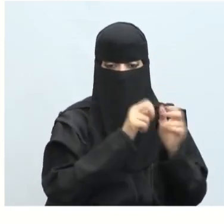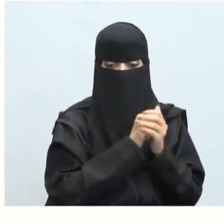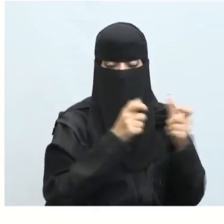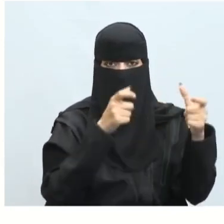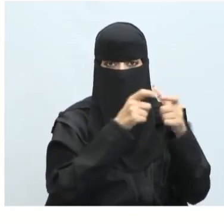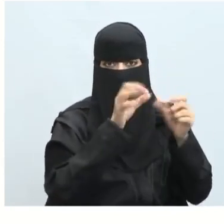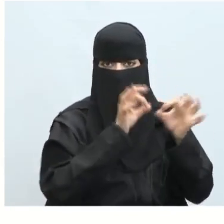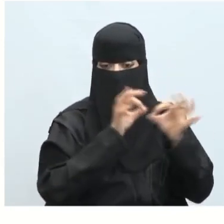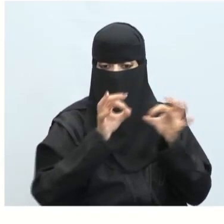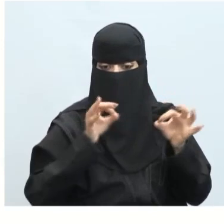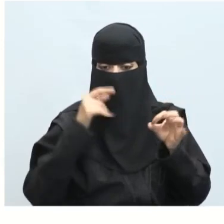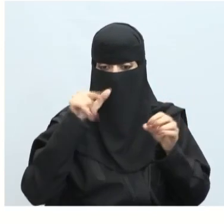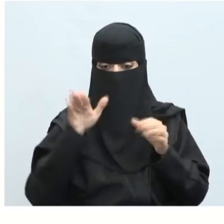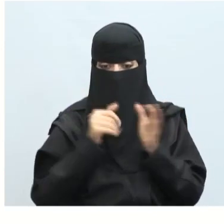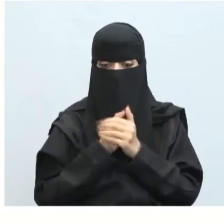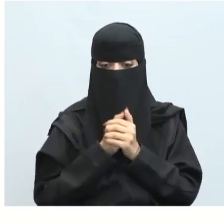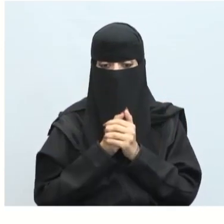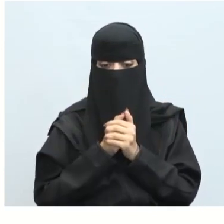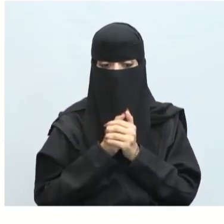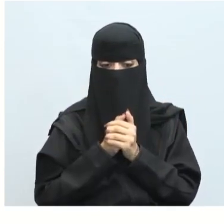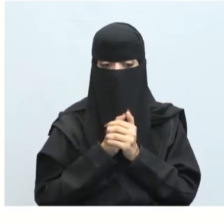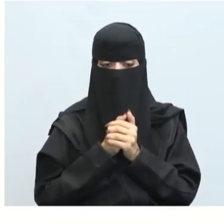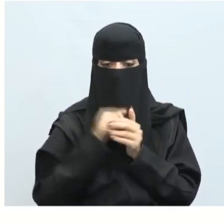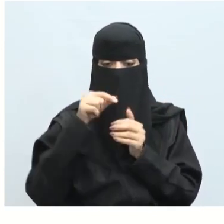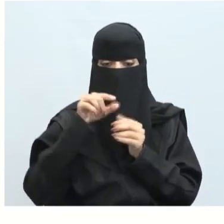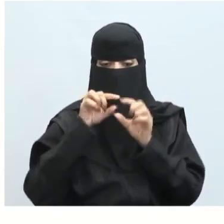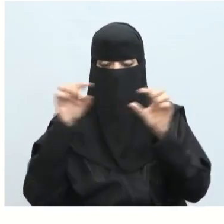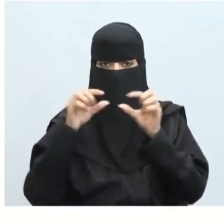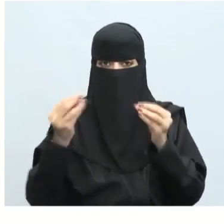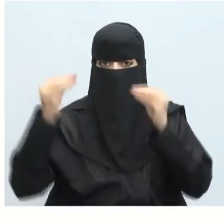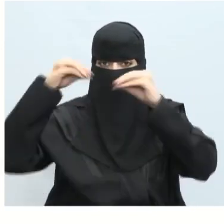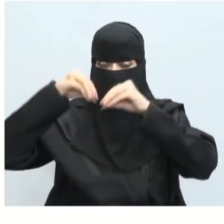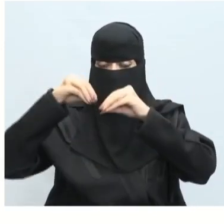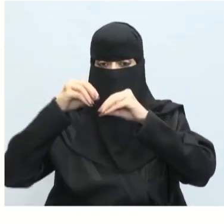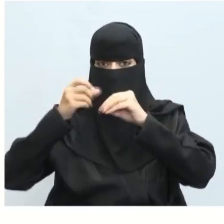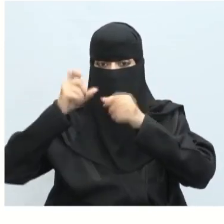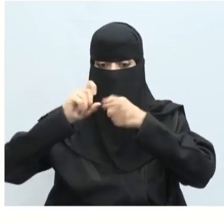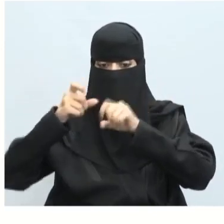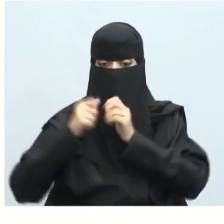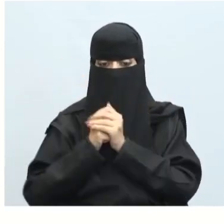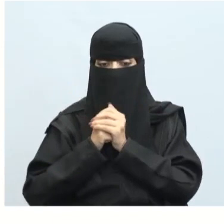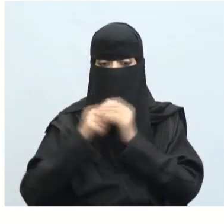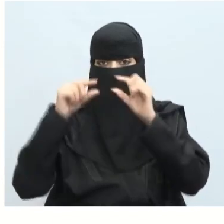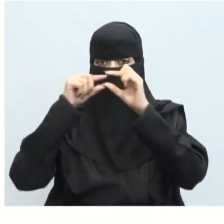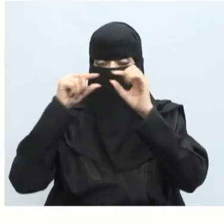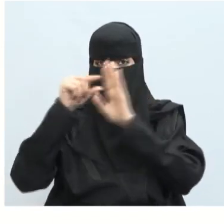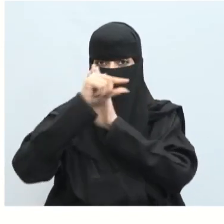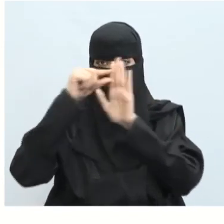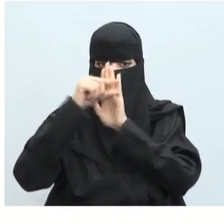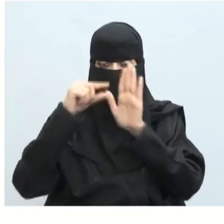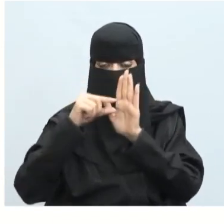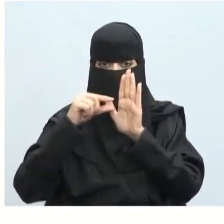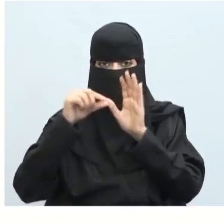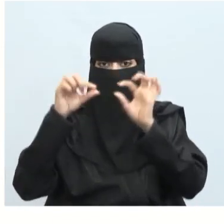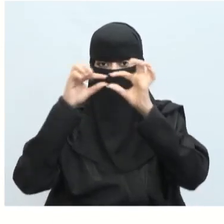اليوزر انترفيس ويفتح لك الليوزر تأخذ منها الhorizontal Arrangement وتضيفه إلى الشاشة في